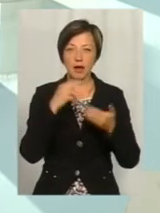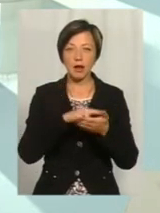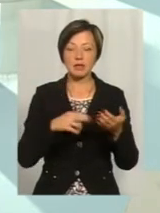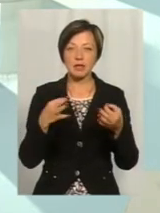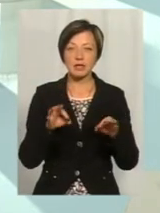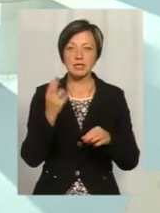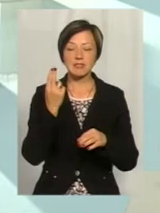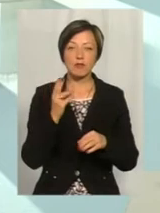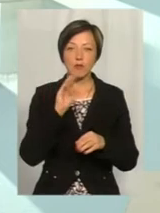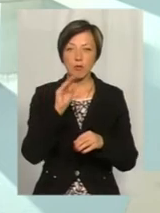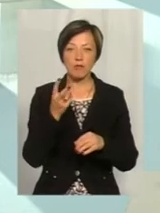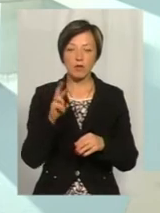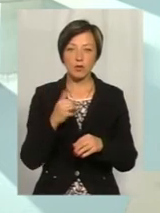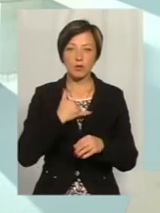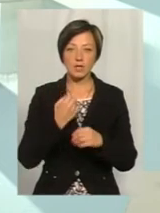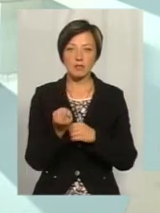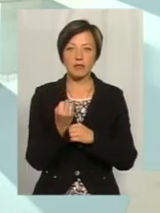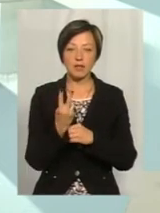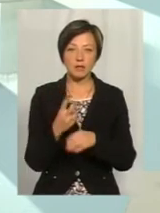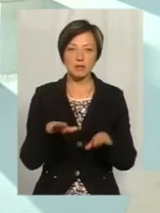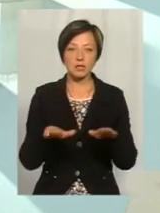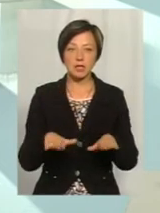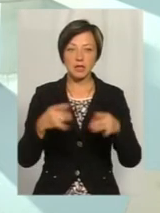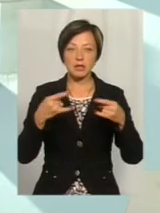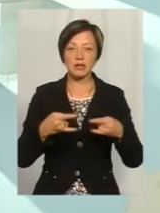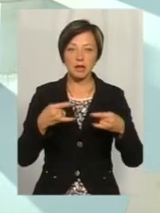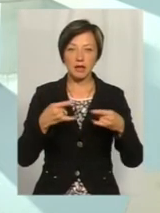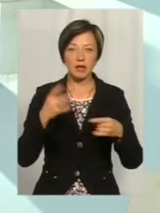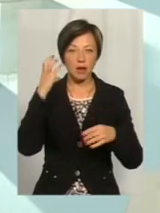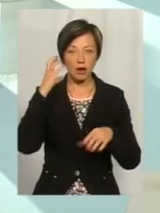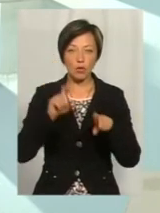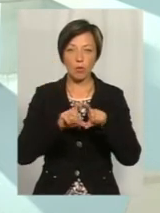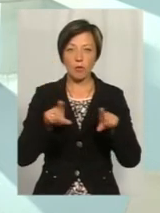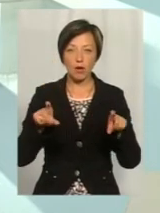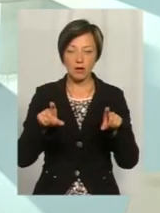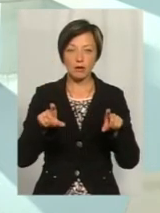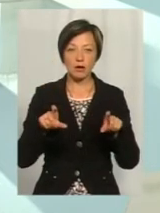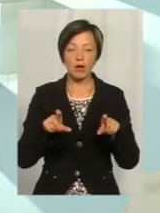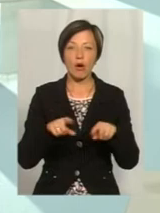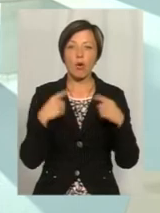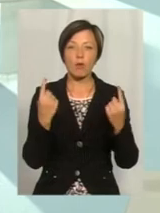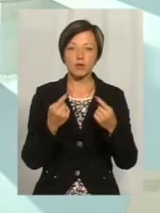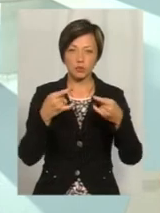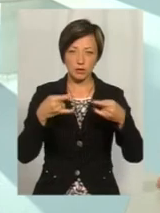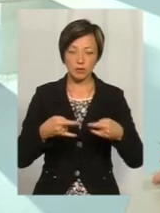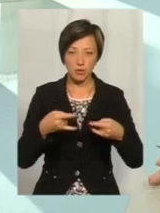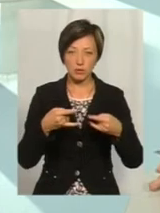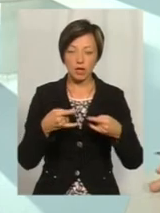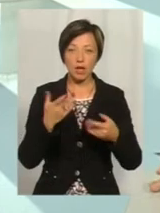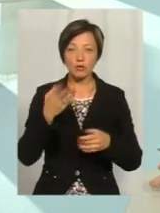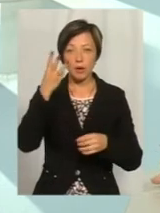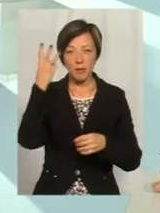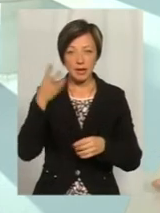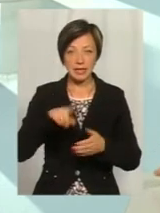на цифрове мовлення. Тобто, у нас працює 12 місцевих телерадіокомпаній у аналоговому стандарті. Якщо ми говоримо про